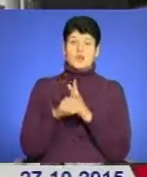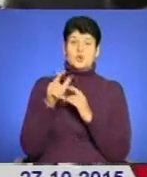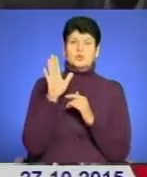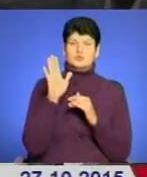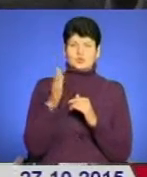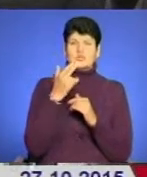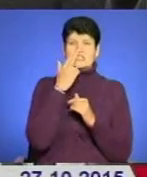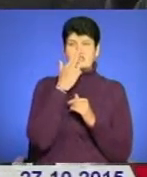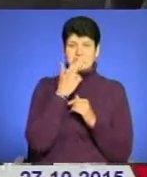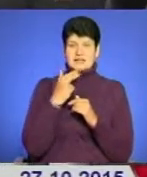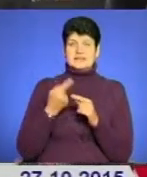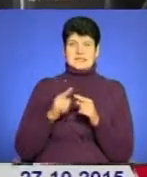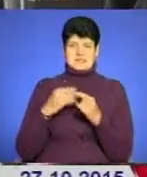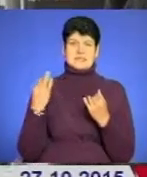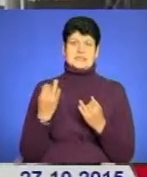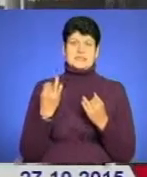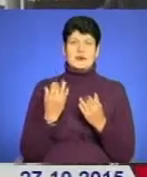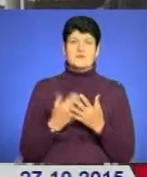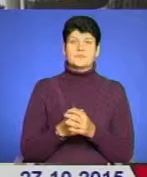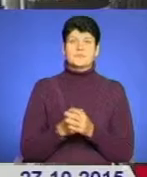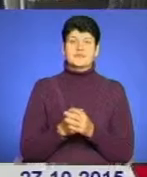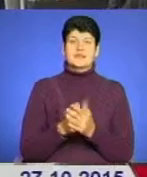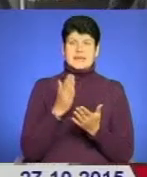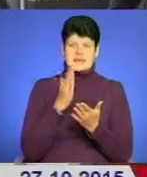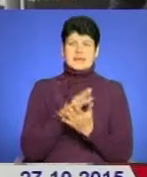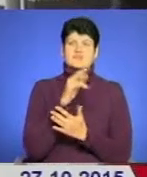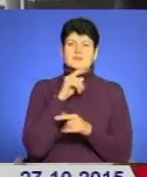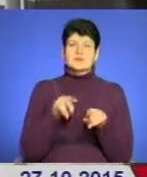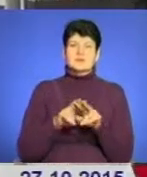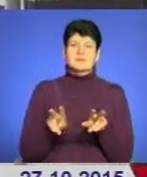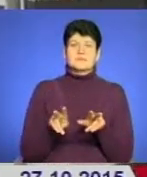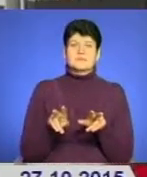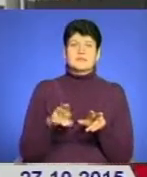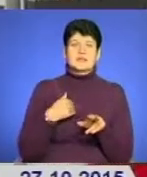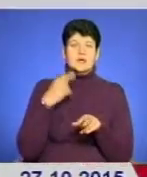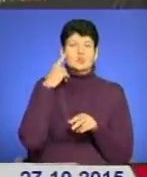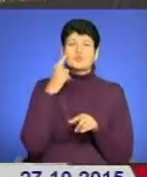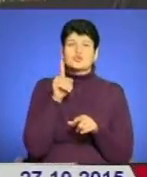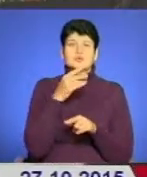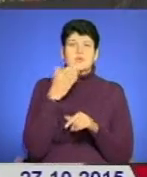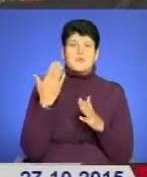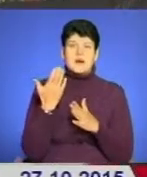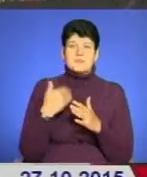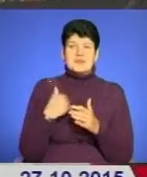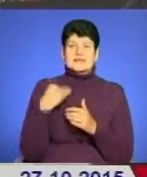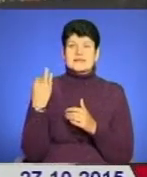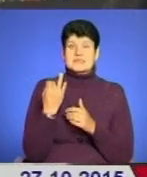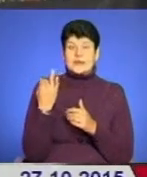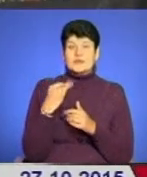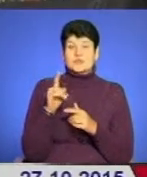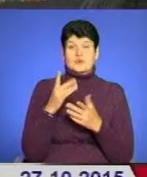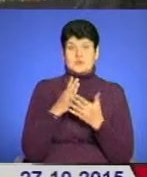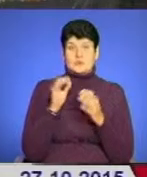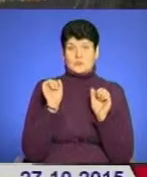звикати і це довелі цікаво насправді. Чи є у Чернівцях щось подібне? Я думаю, що немає. Мене настільки зацікавило, що є